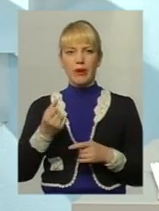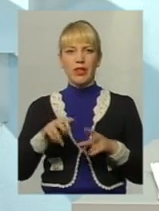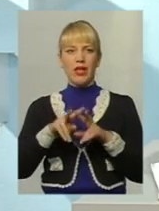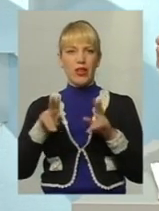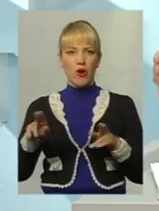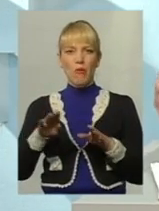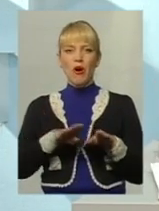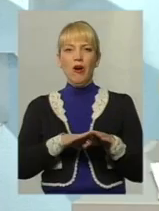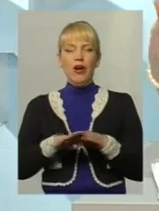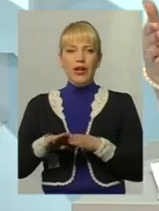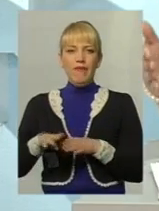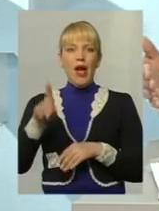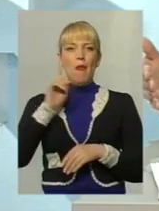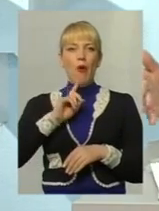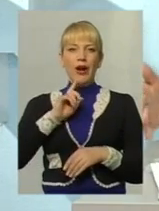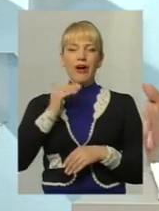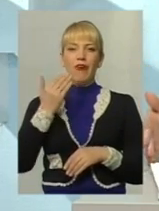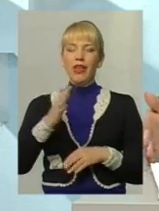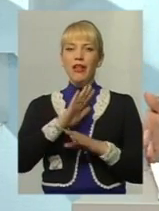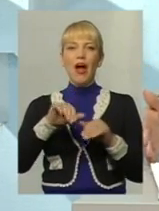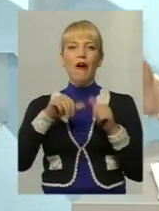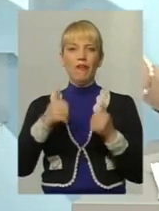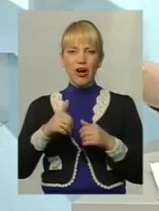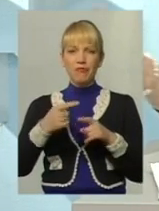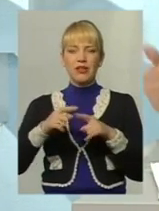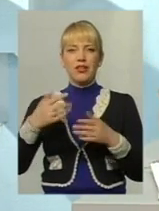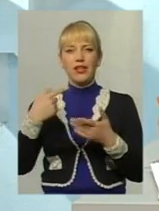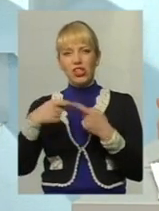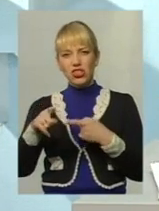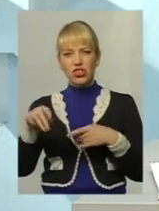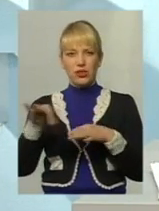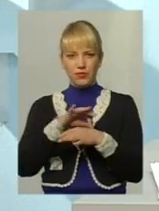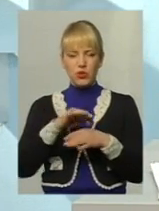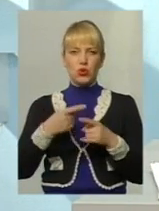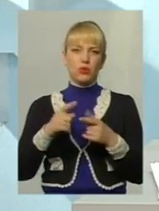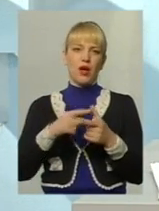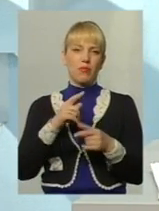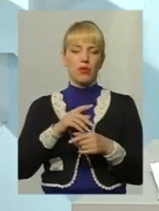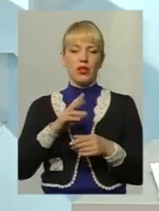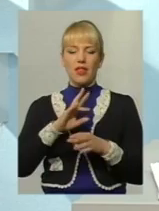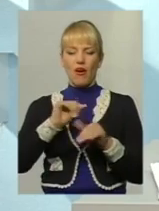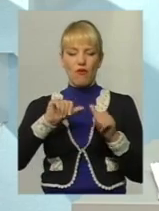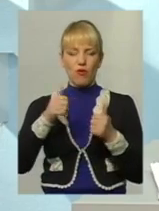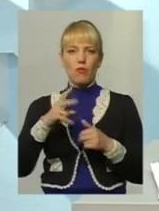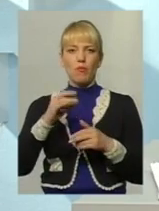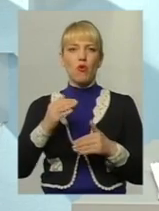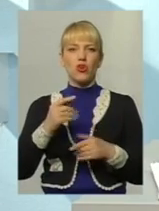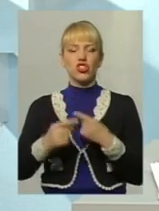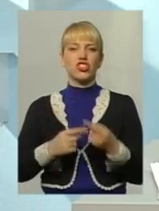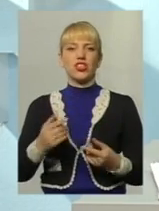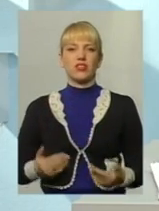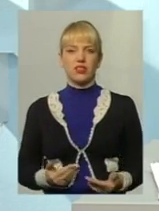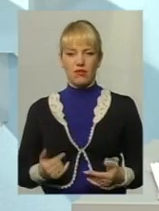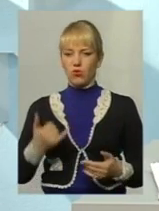ж рівні, поки вона не оформить інший шлюб або пожиттєво. У нас такого законодавства не